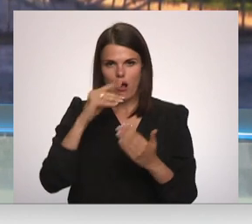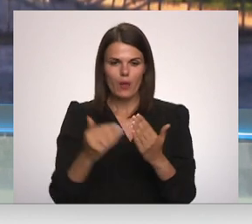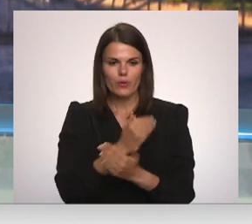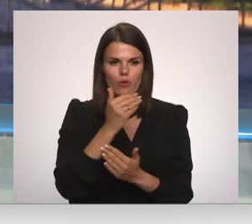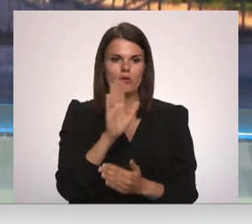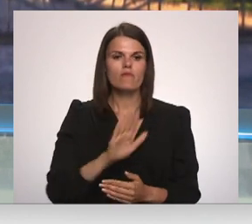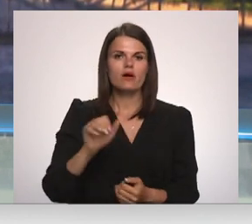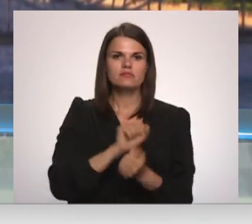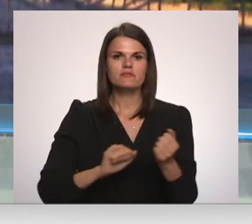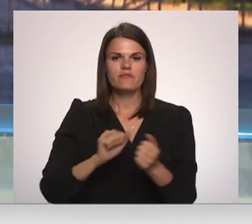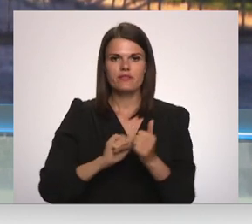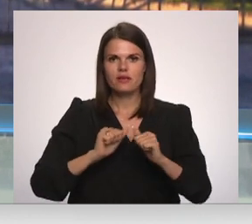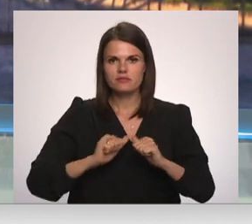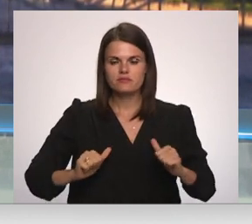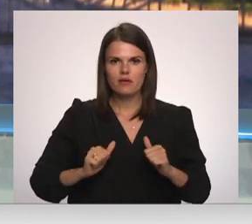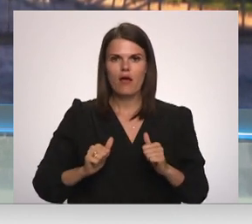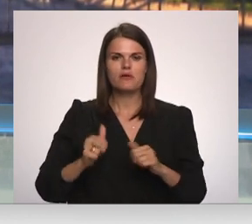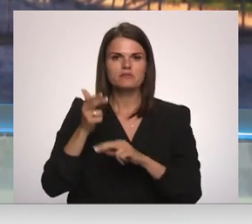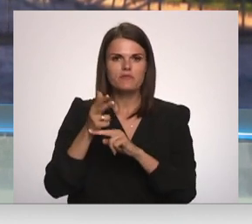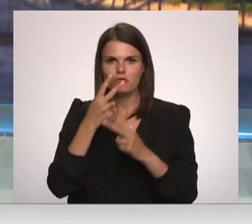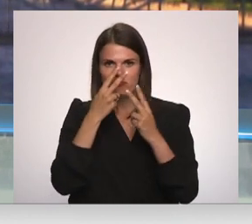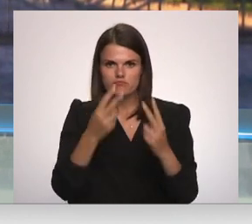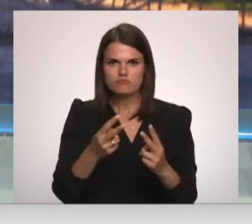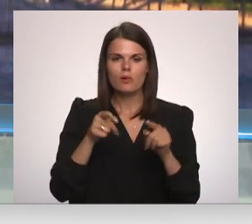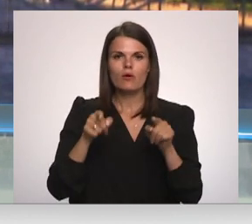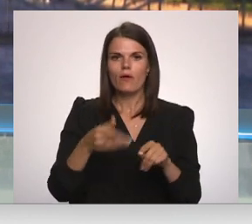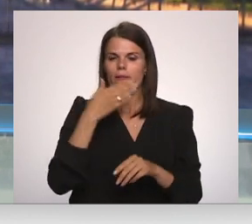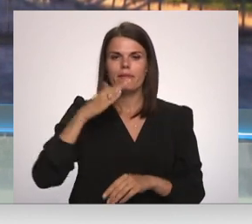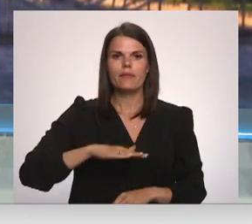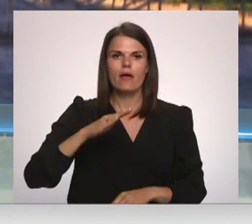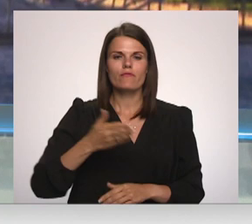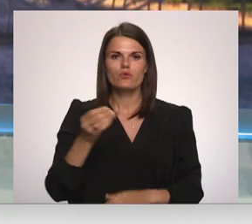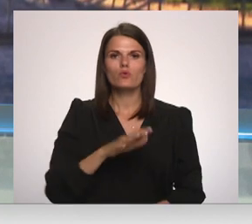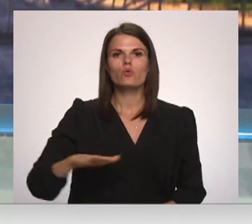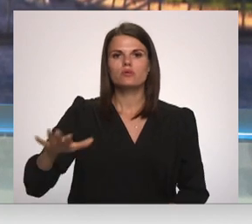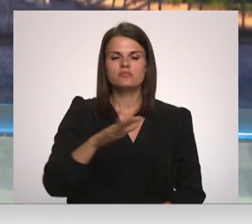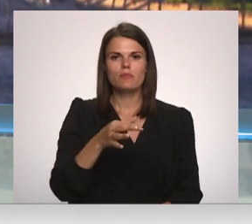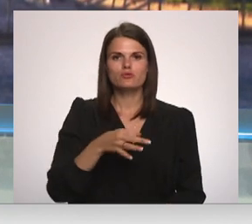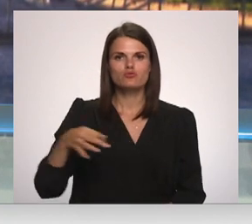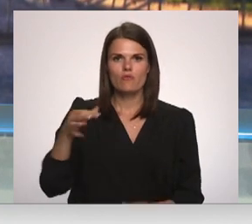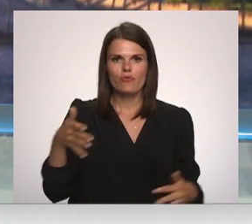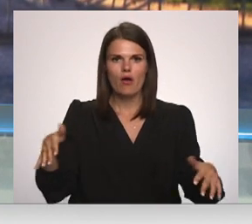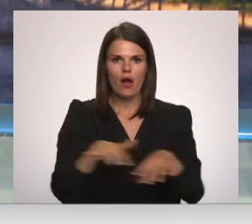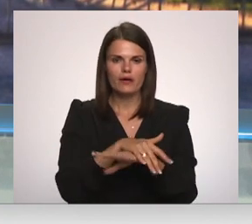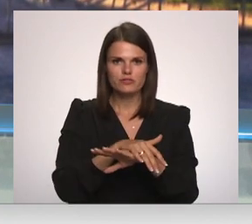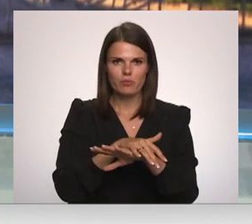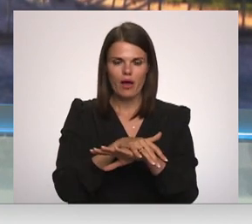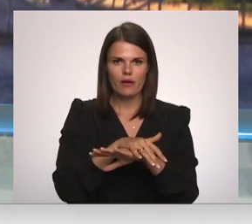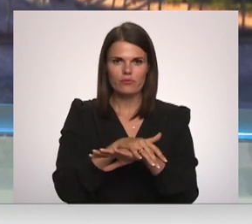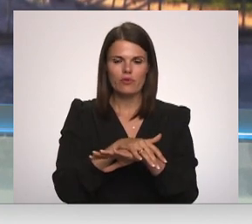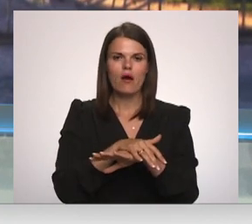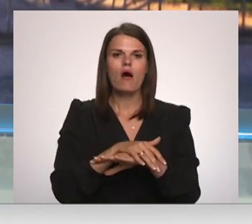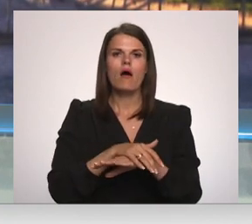anonīmi kāda iedzīvotājs ziņas un uzņemtā video uzināja, ka dienvidkurzemes novadā patvaļīgi ir aizbērta durbes upes izteka